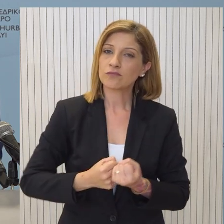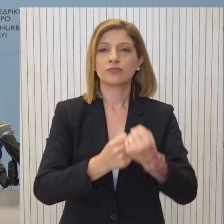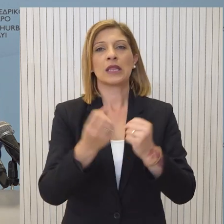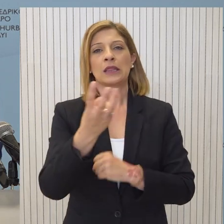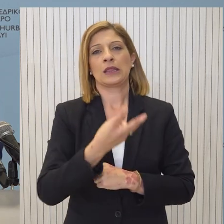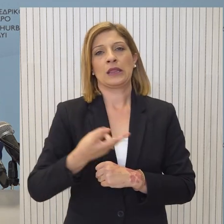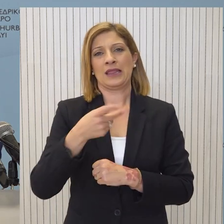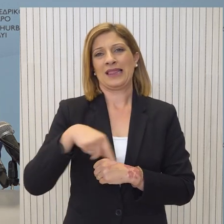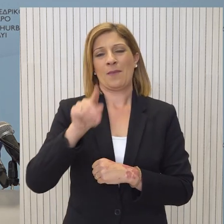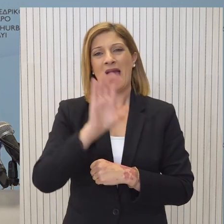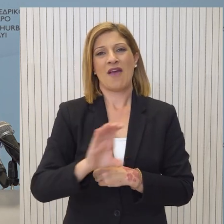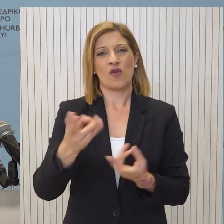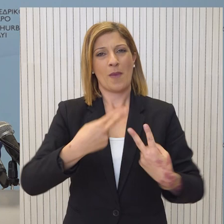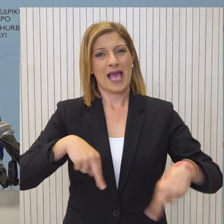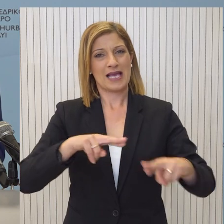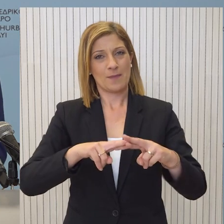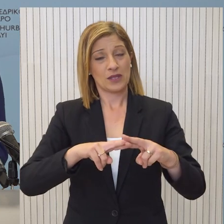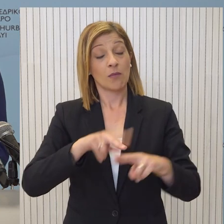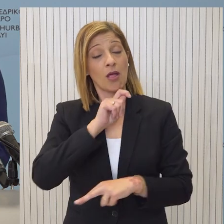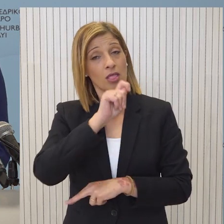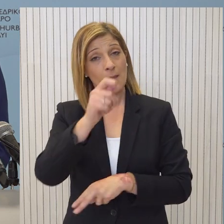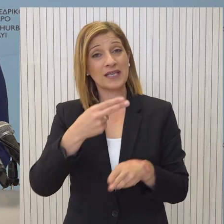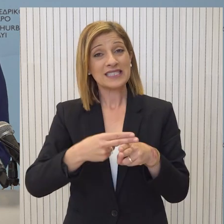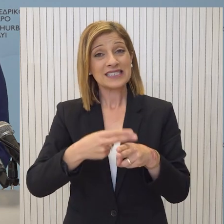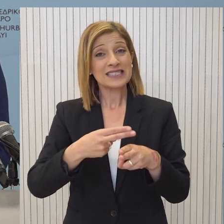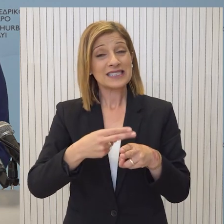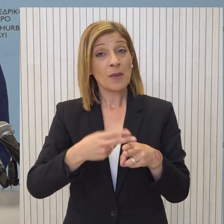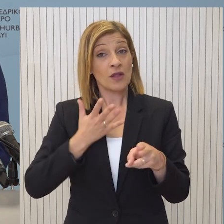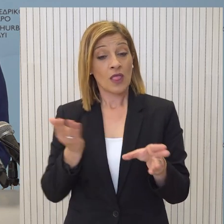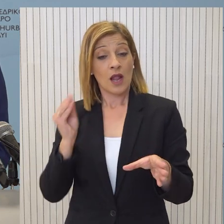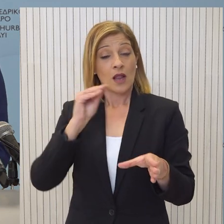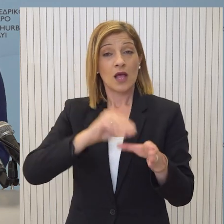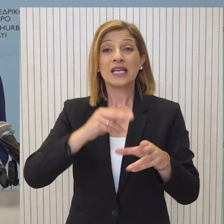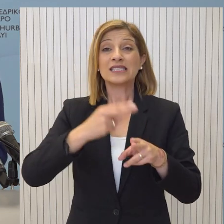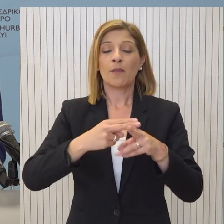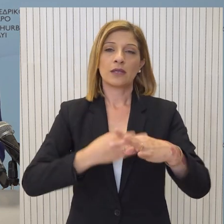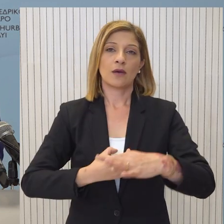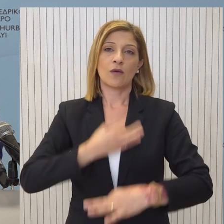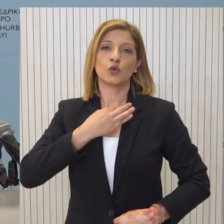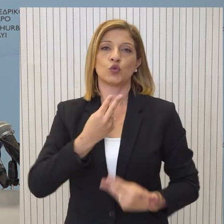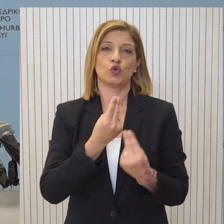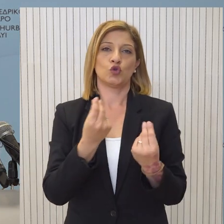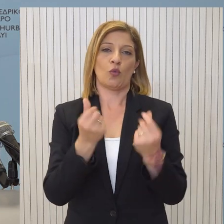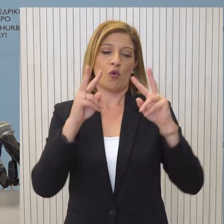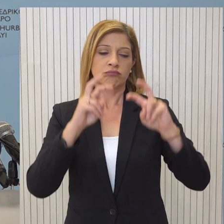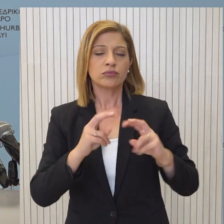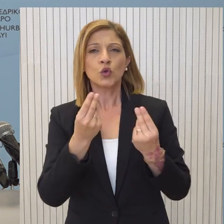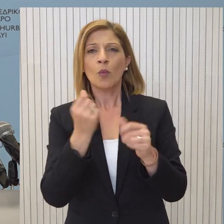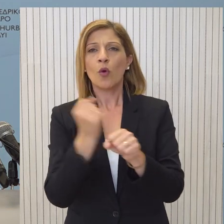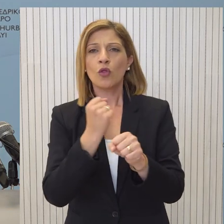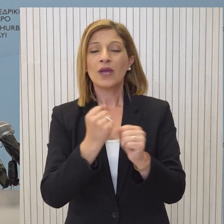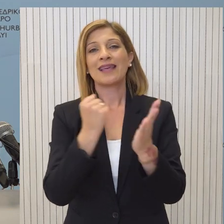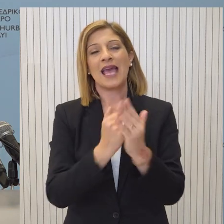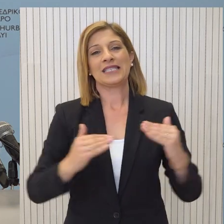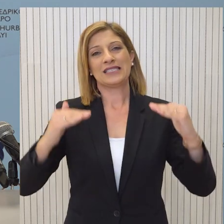των εισηγήσεων της Ευρωπαϊκής Επιτροπής, σταθμίζοντας ως βασικό στοιχείο την διαφύλαξη της αξιοκρατικής διαδικασίας διεύρυνσης και στην